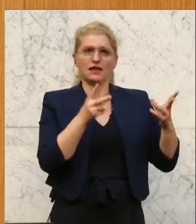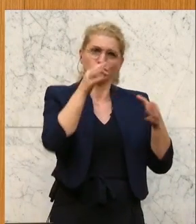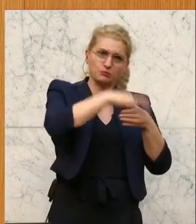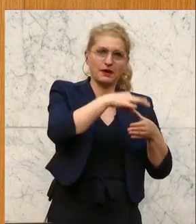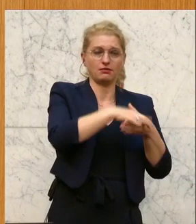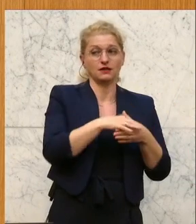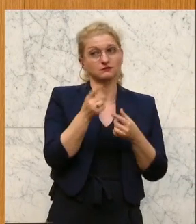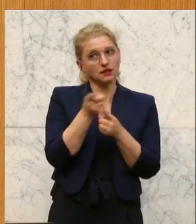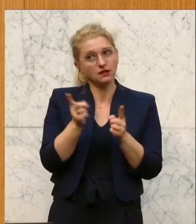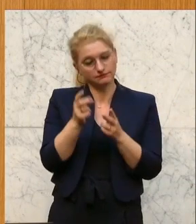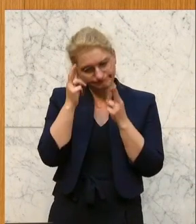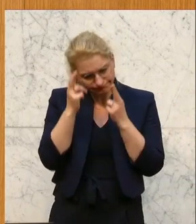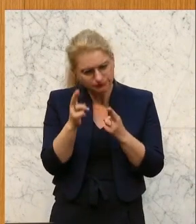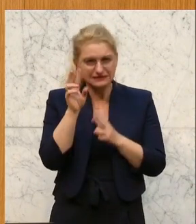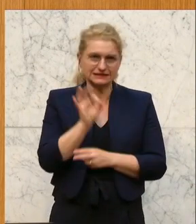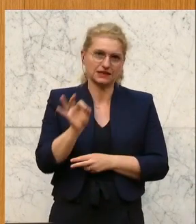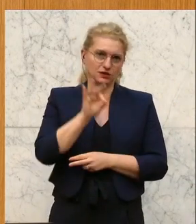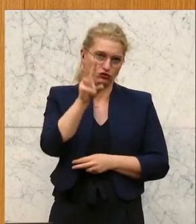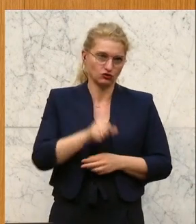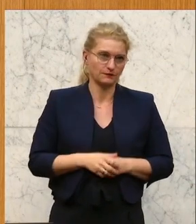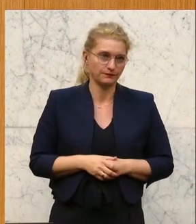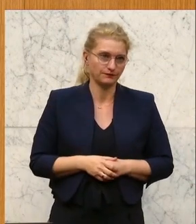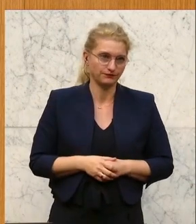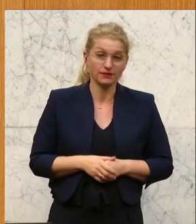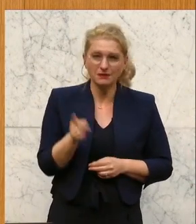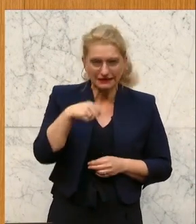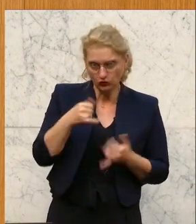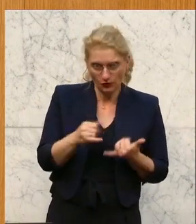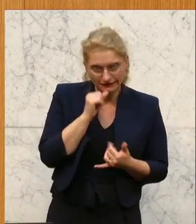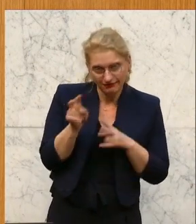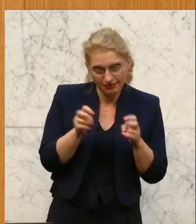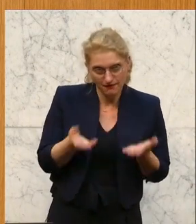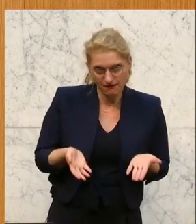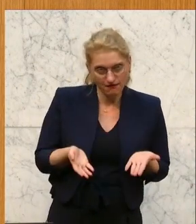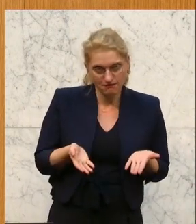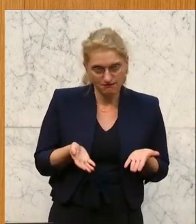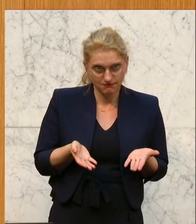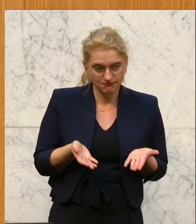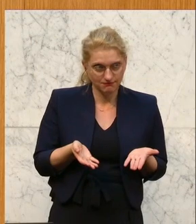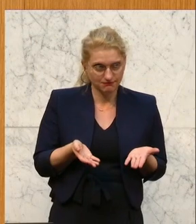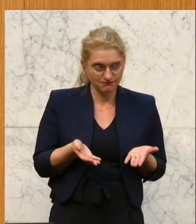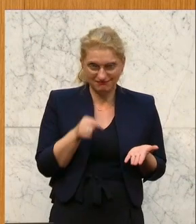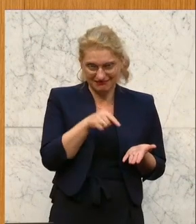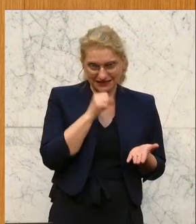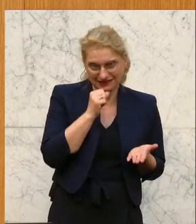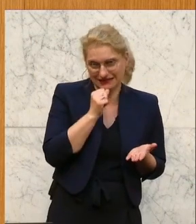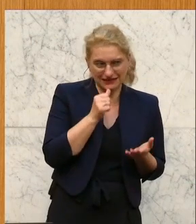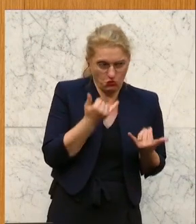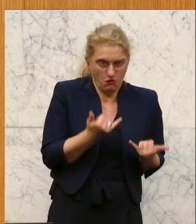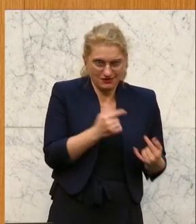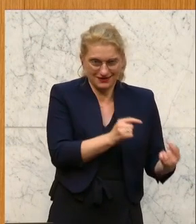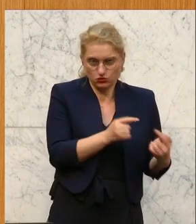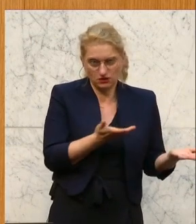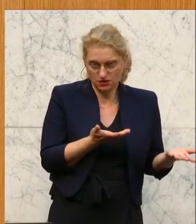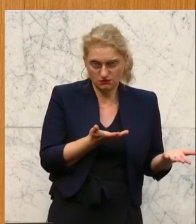das finde ich wirklich sehr, sehr schön. Aber darum geht es hier heute gar nicht. Das ist nicht das Thema, was hier passiert. Das Thema ist, dass diese